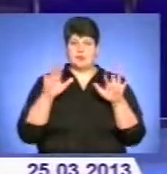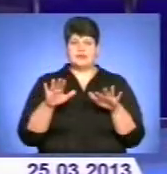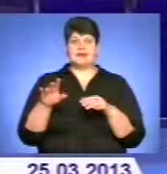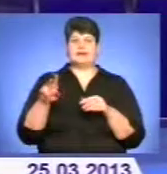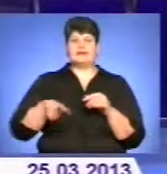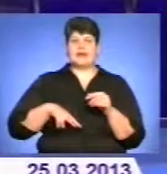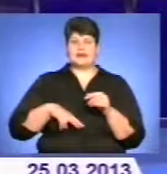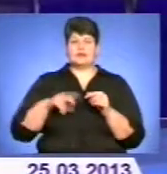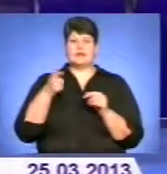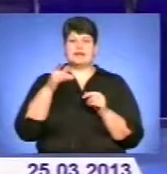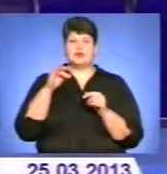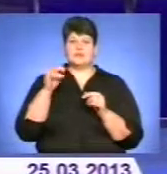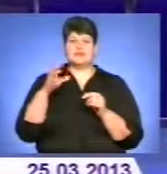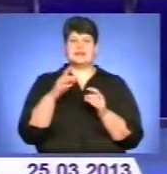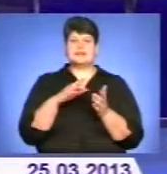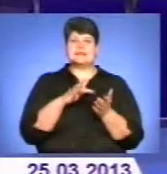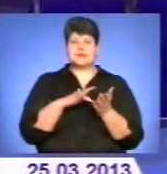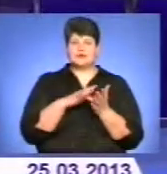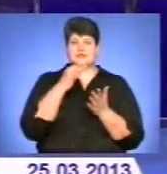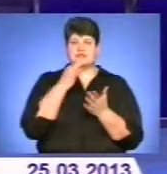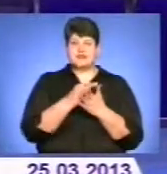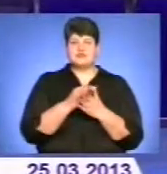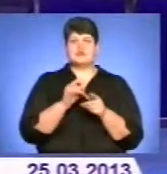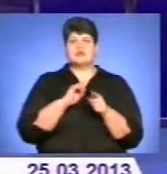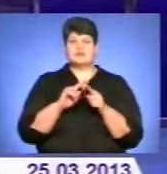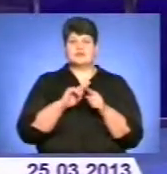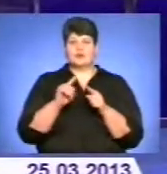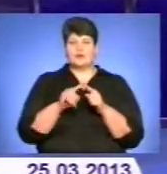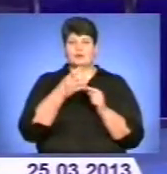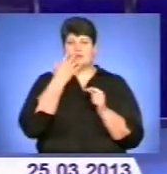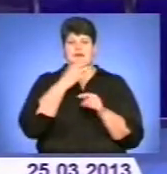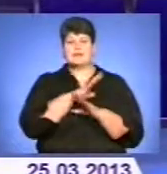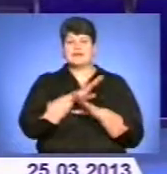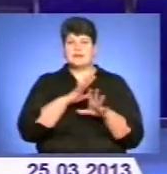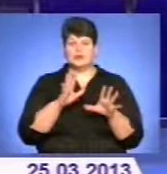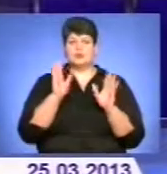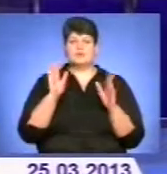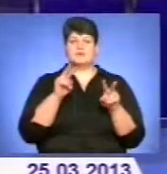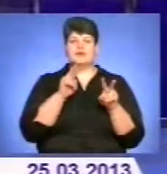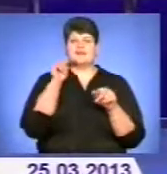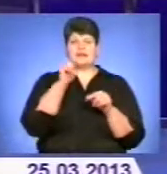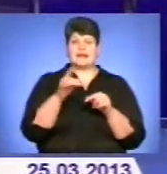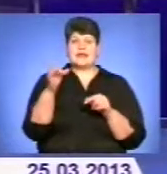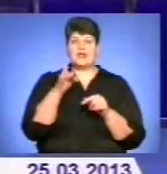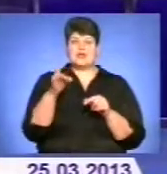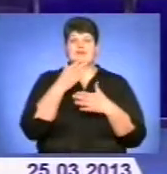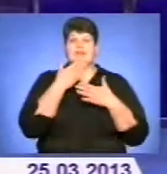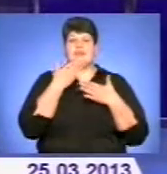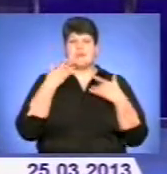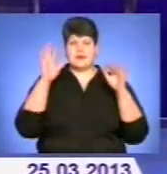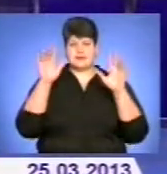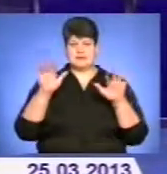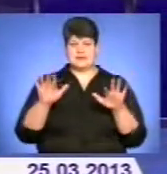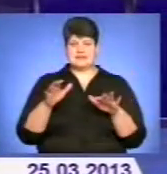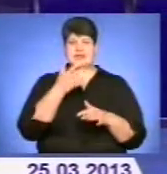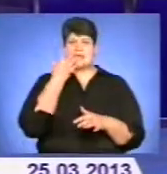Укргідромедцентру зазначив, що різкого потепління не буде, хіба що воно спостерігатиметься в тих регіонах, де практично немає снігу. Це на